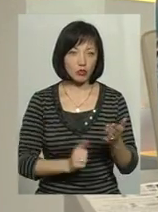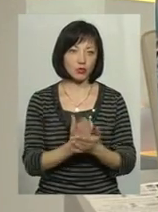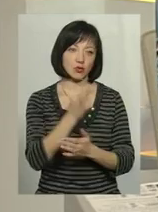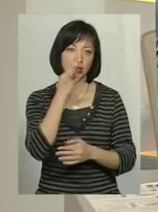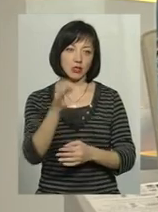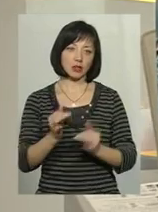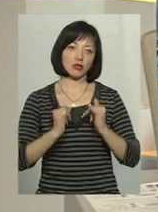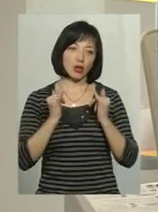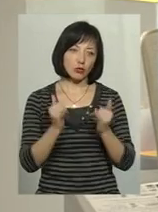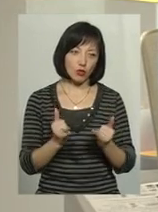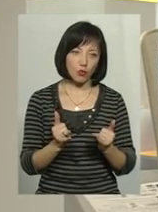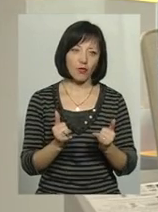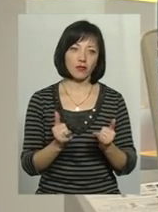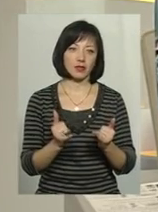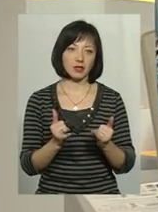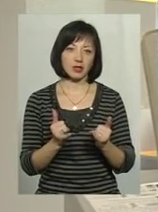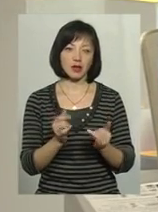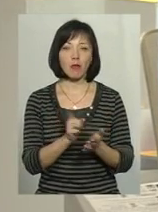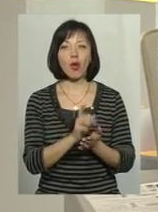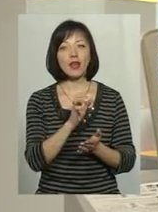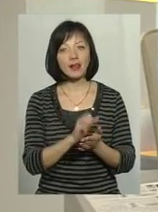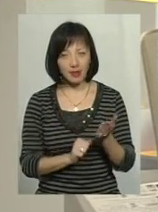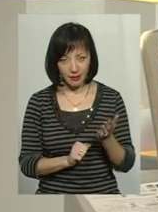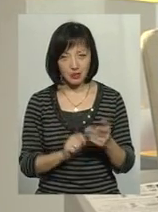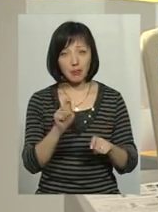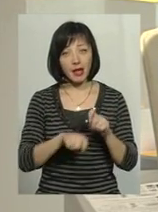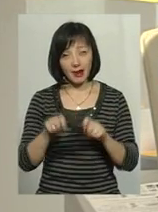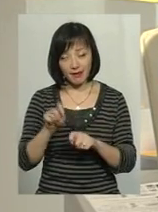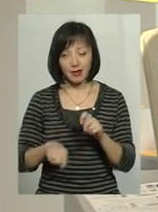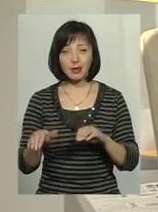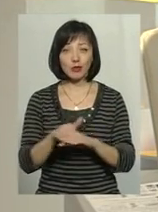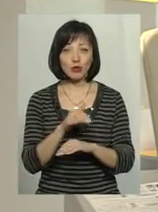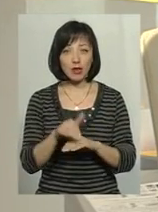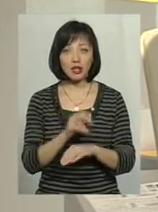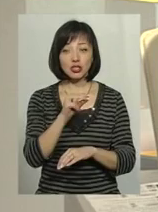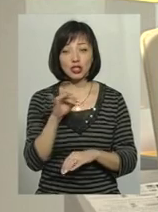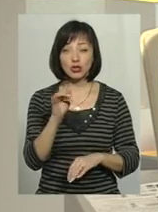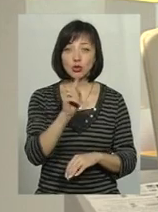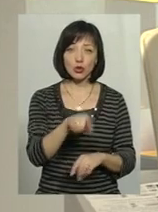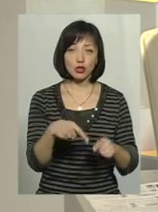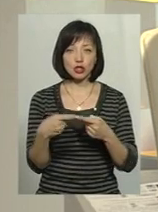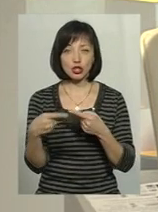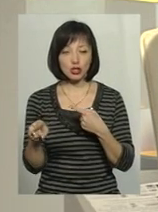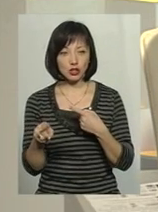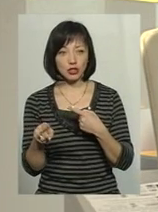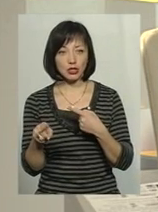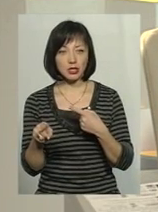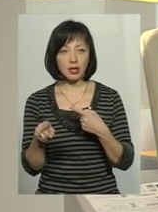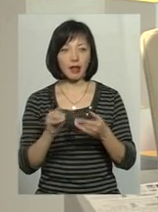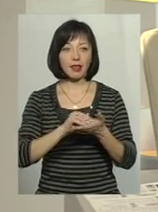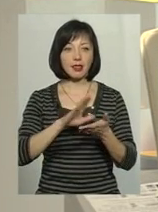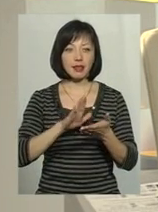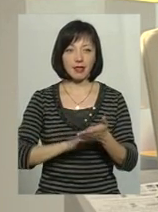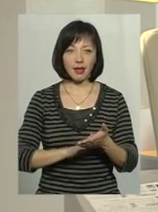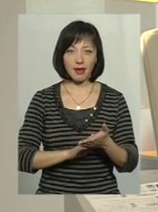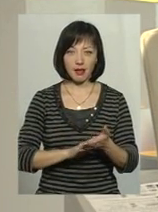шановні чиновники, податківці, перевірте, будь ласка, чи той чи інший декларант